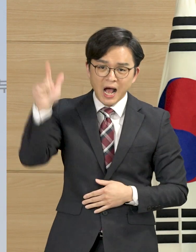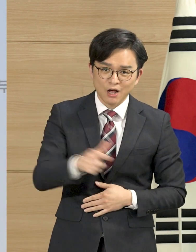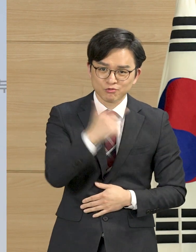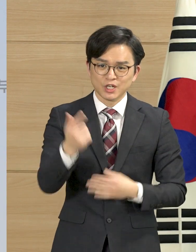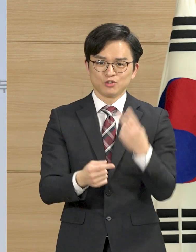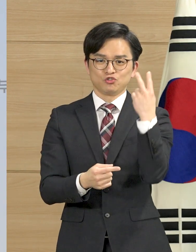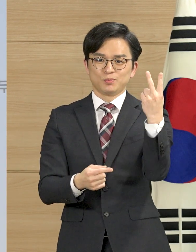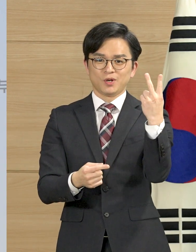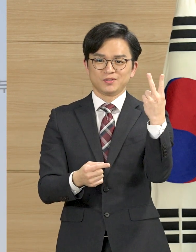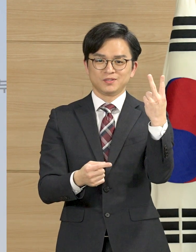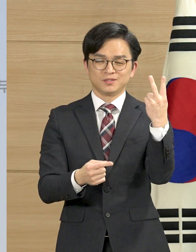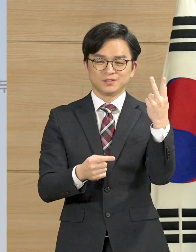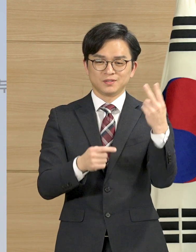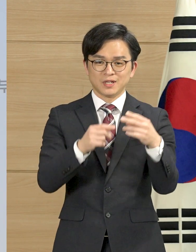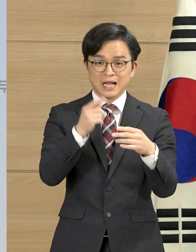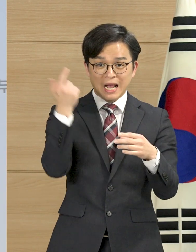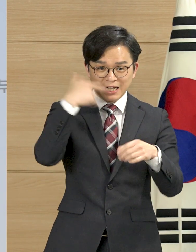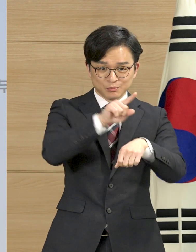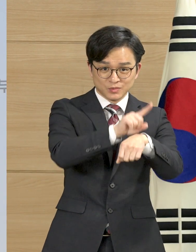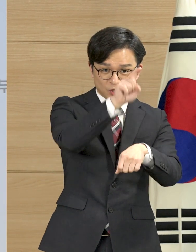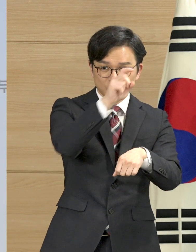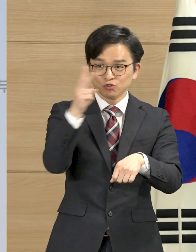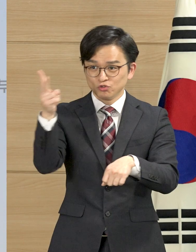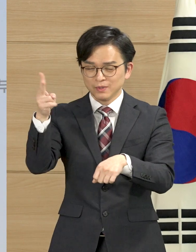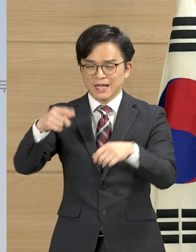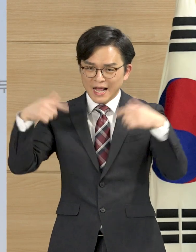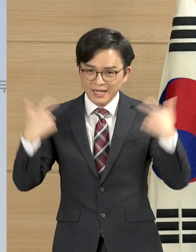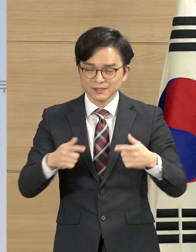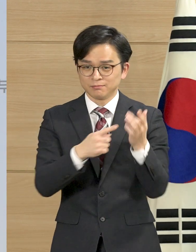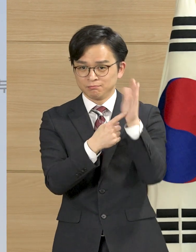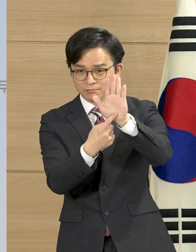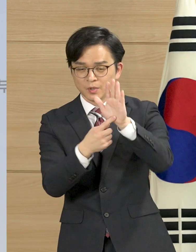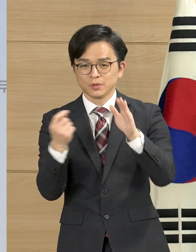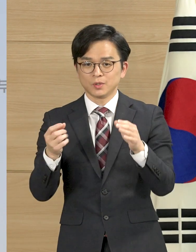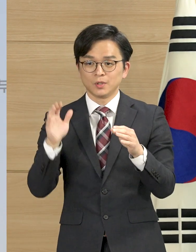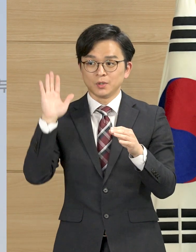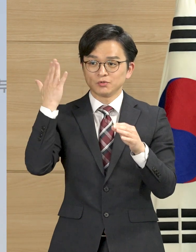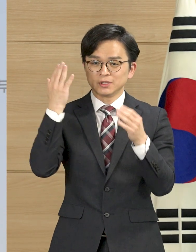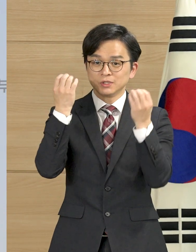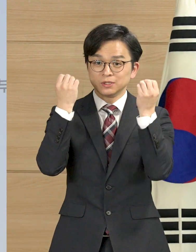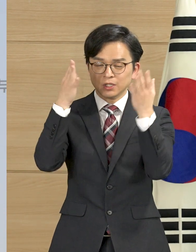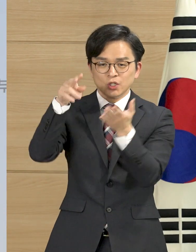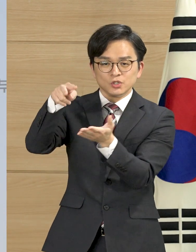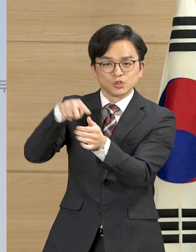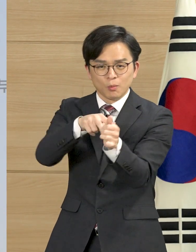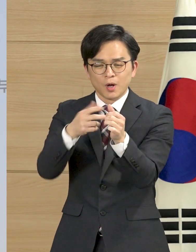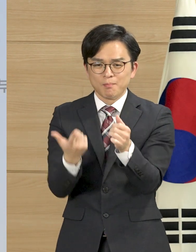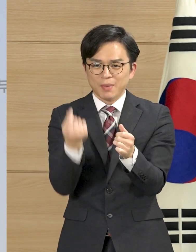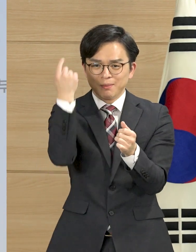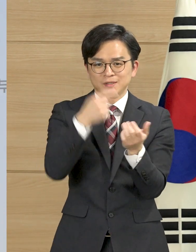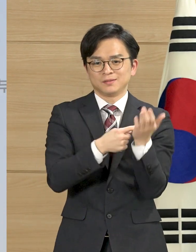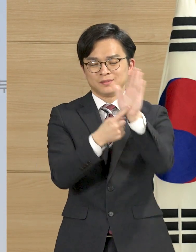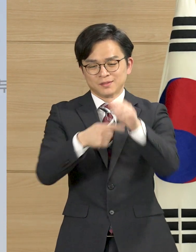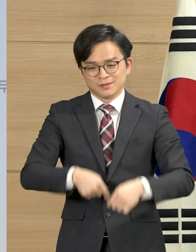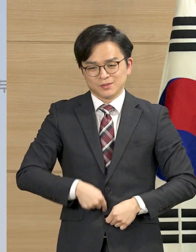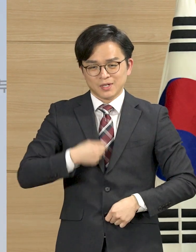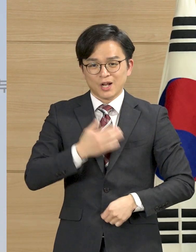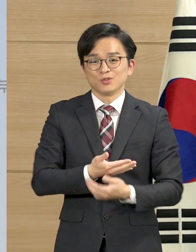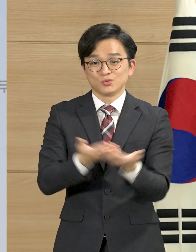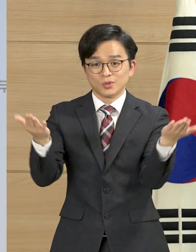1일 2번 정례 브리핑을 지속적으로 유지하며 최신 정보를 신속 투명하게 공유하겠습니다.